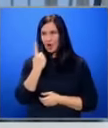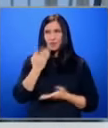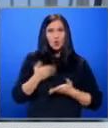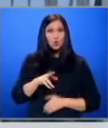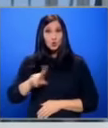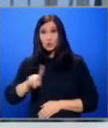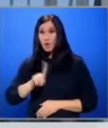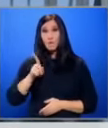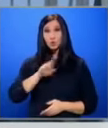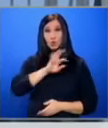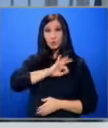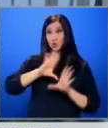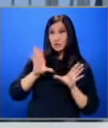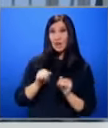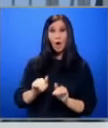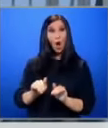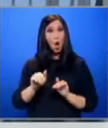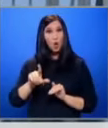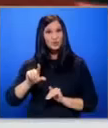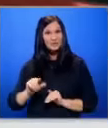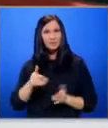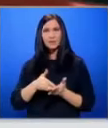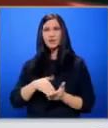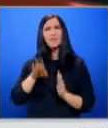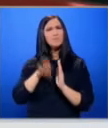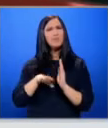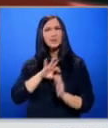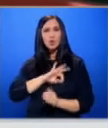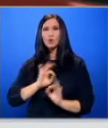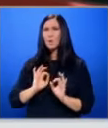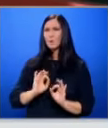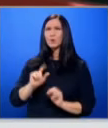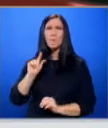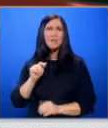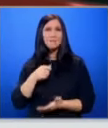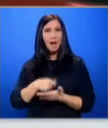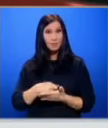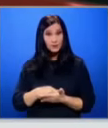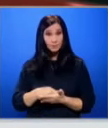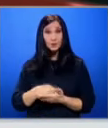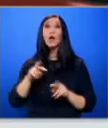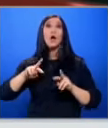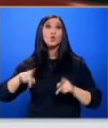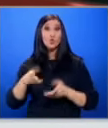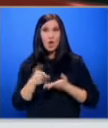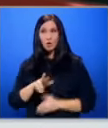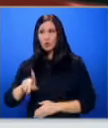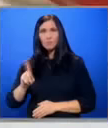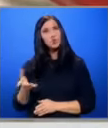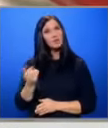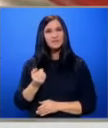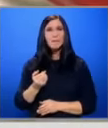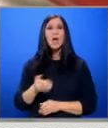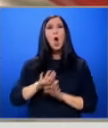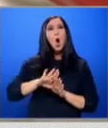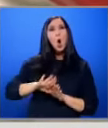родителите не може да получи цялата отстъпка поради ниски доходи, ако например е на минималната заплата, другия може да вземе остатъка от